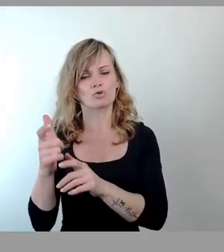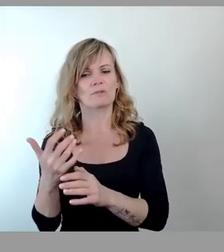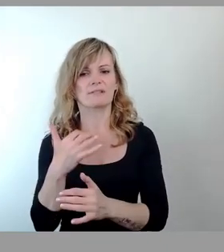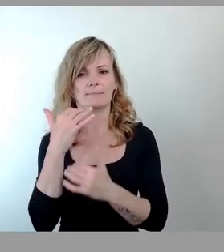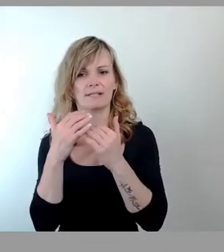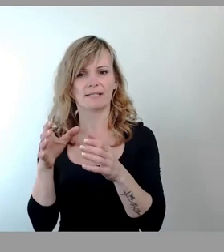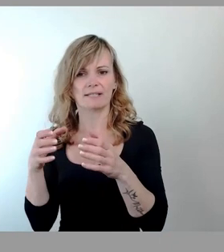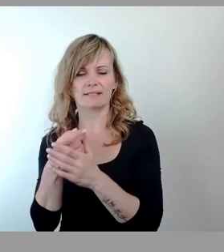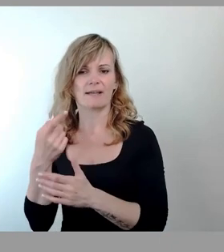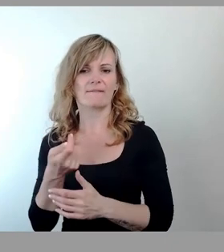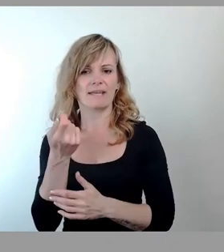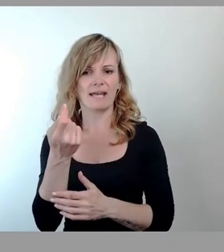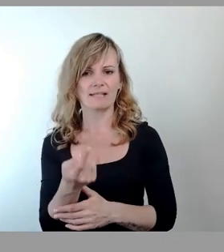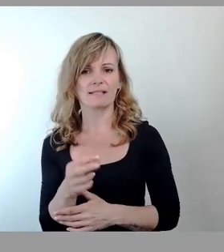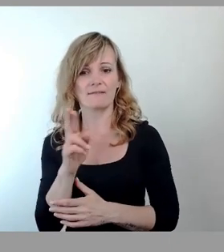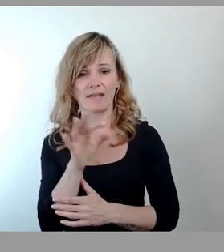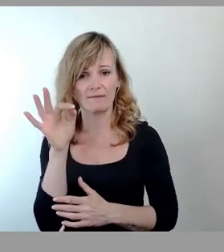zustimmen kann, bitte ich um das Stimmzeichen.